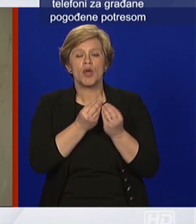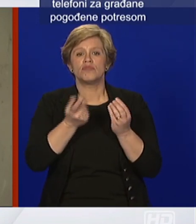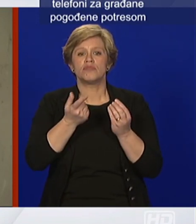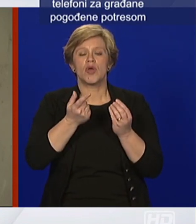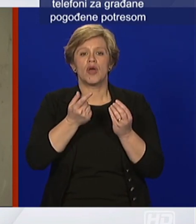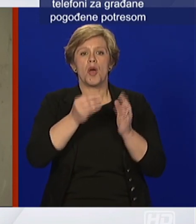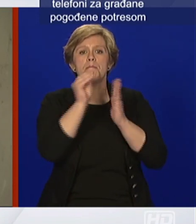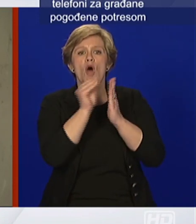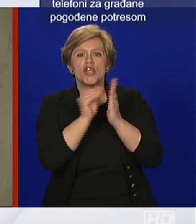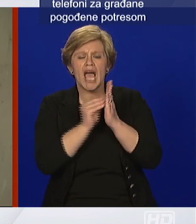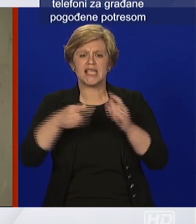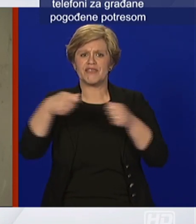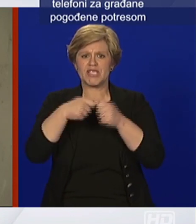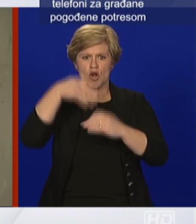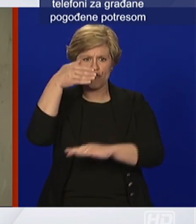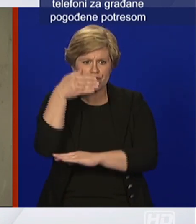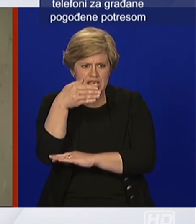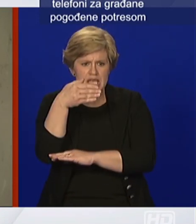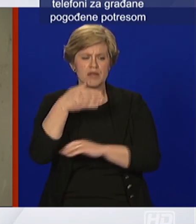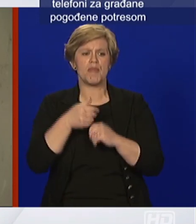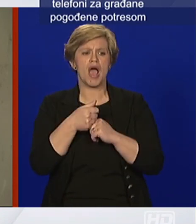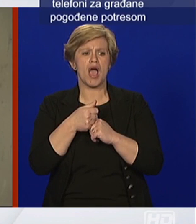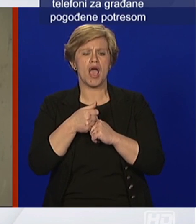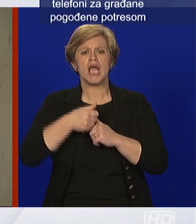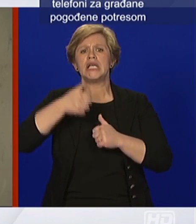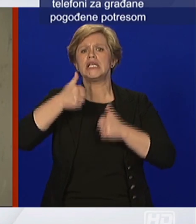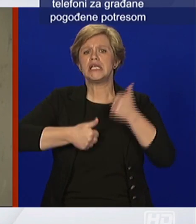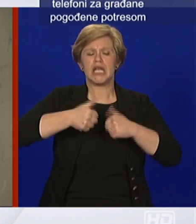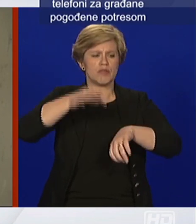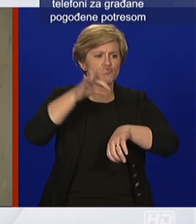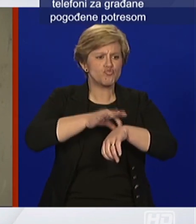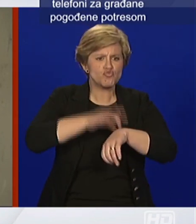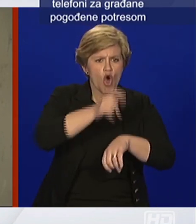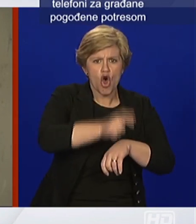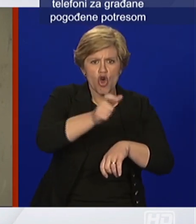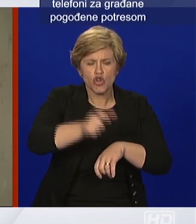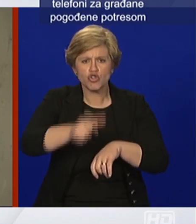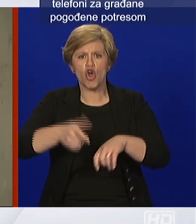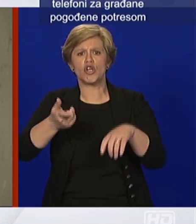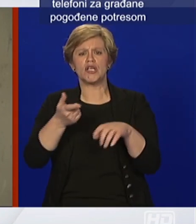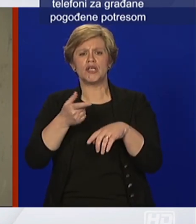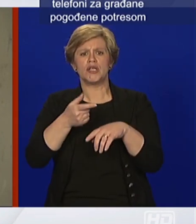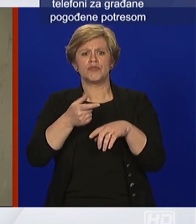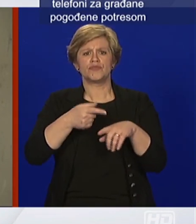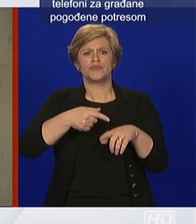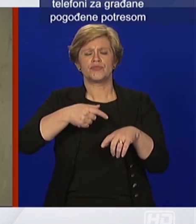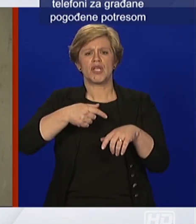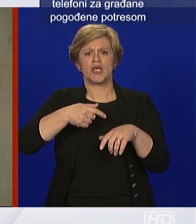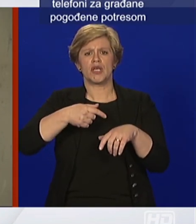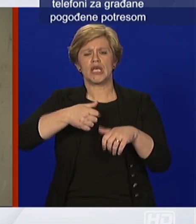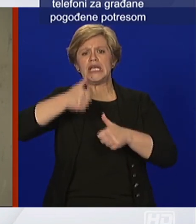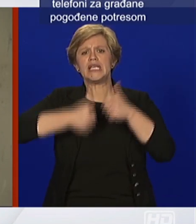pitanju firme, kad su u pitanju lječnici, odnosno medicinski razlozi, kad su u pitanju